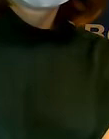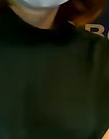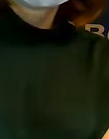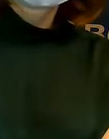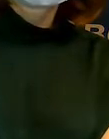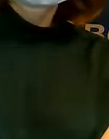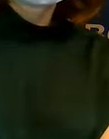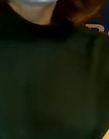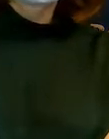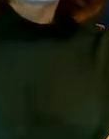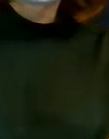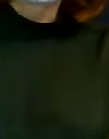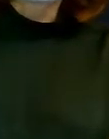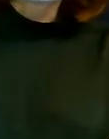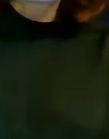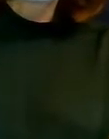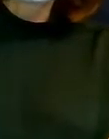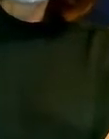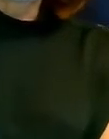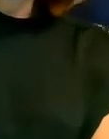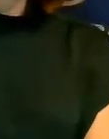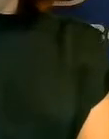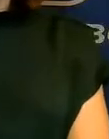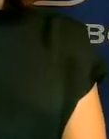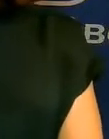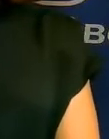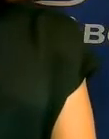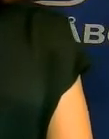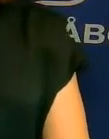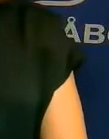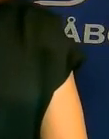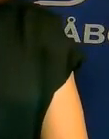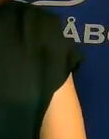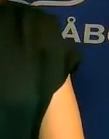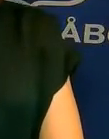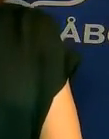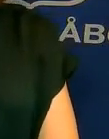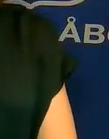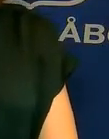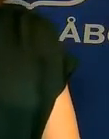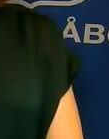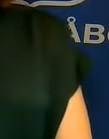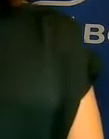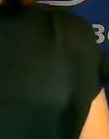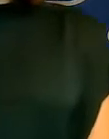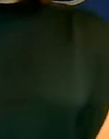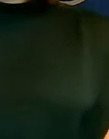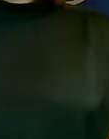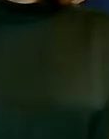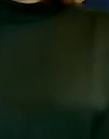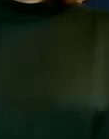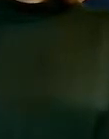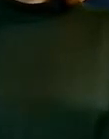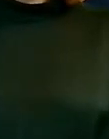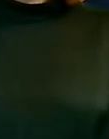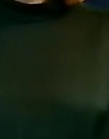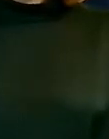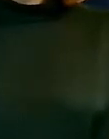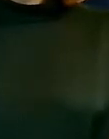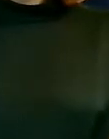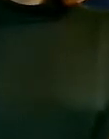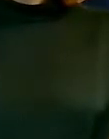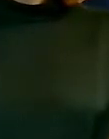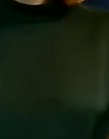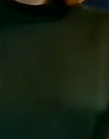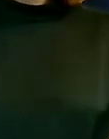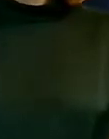Mutta näin me ollaan toimittu ja tulemme toimimaan nyt myös perjantaina, kun seuraava lentos Kopiasta sitten saapuu.